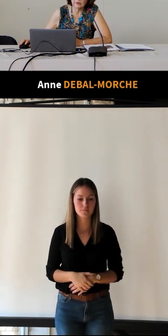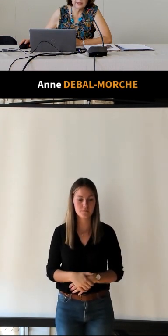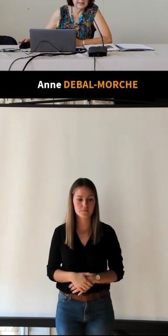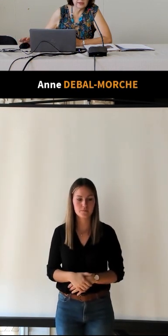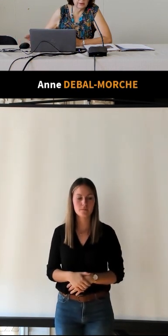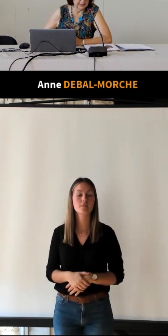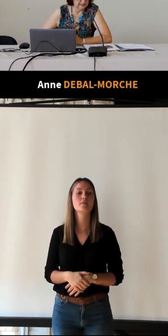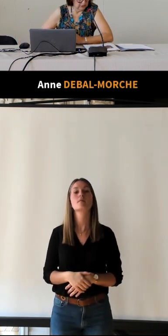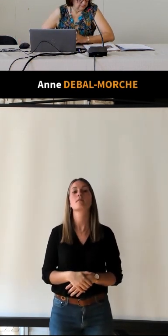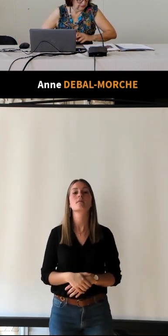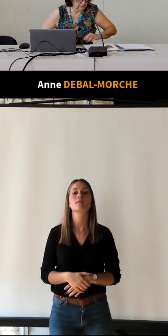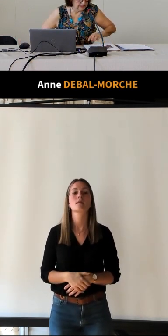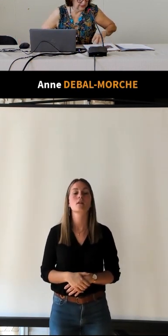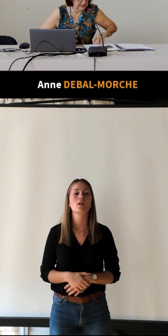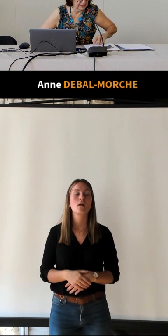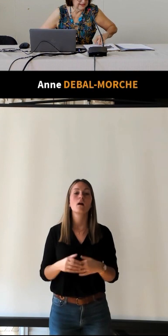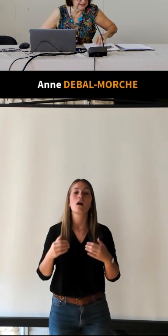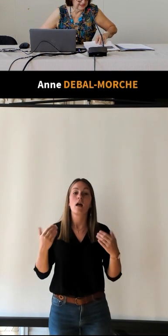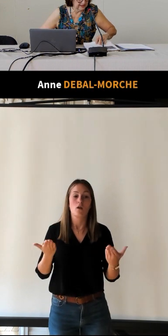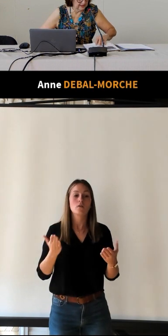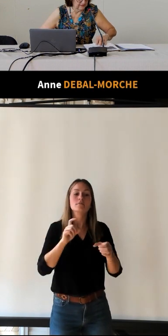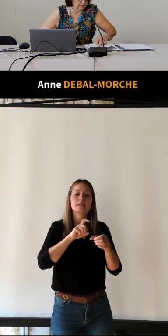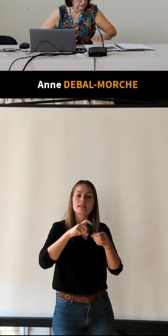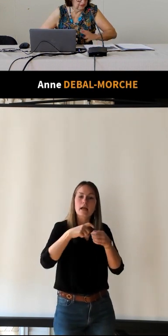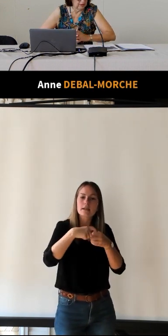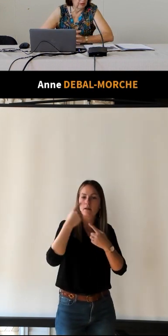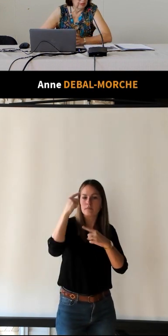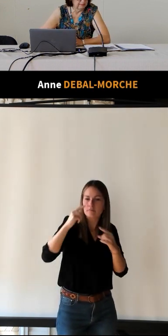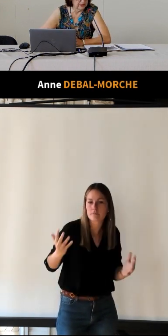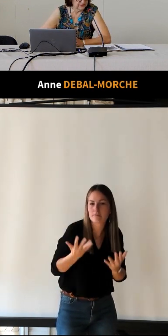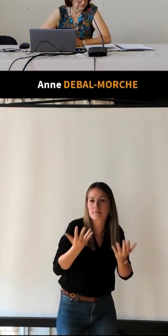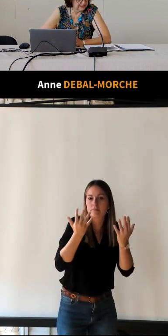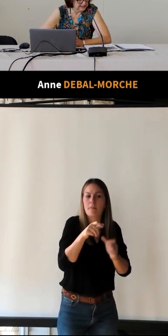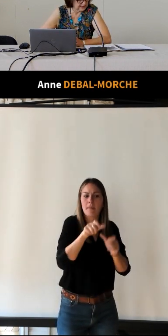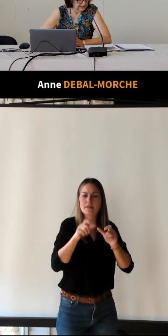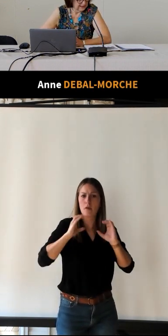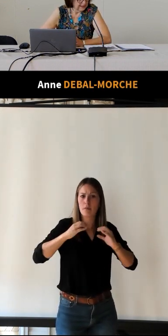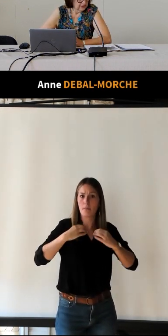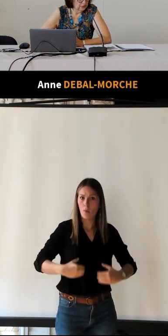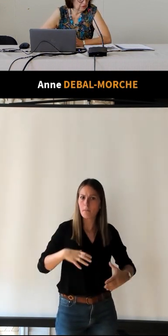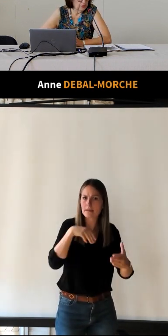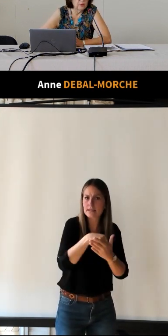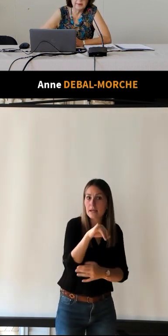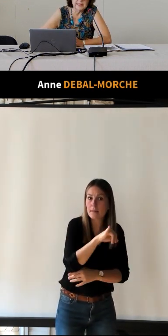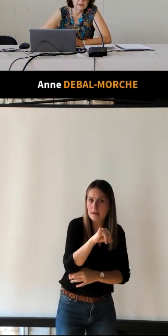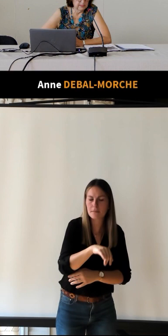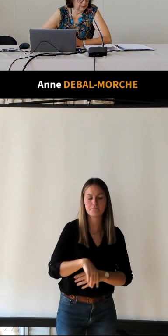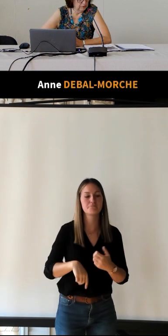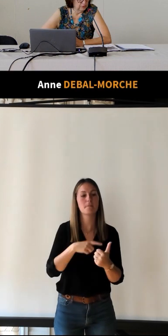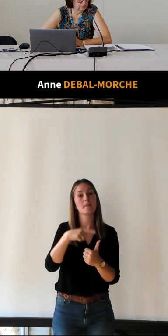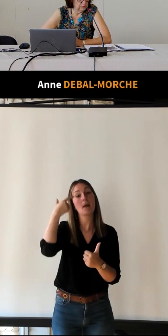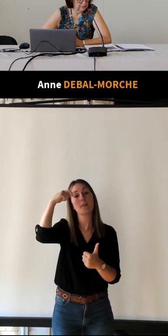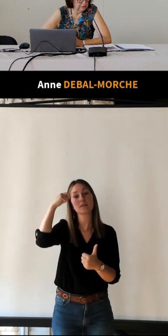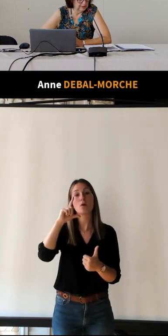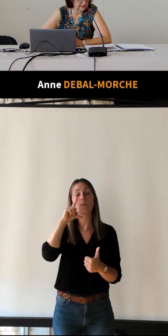Donc, qui sont les membres de ce syndicat d'initiative en 1910. Donc, le président est